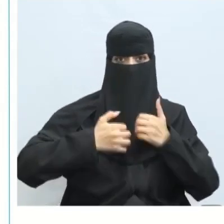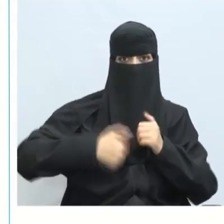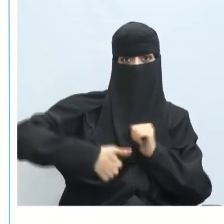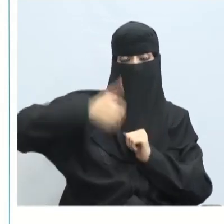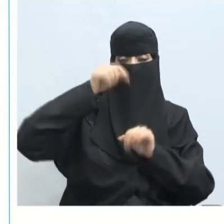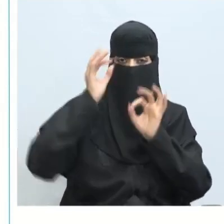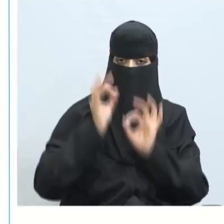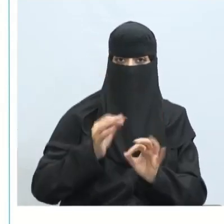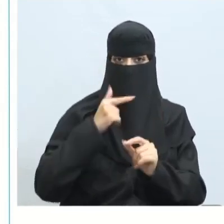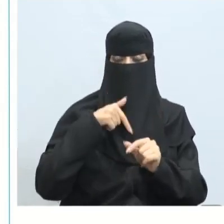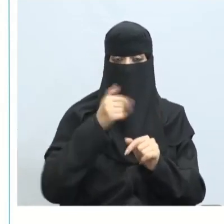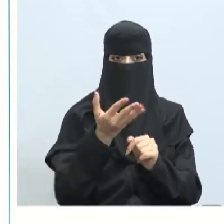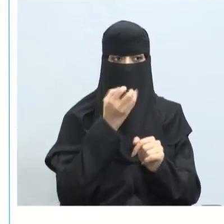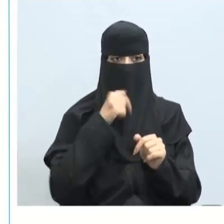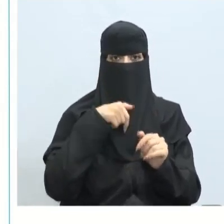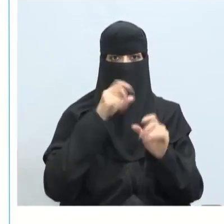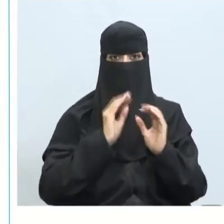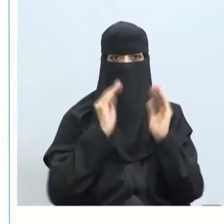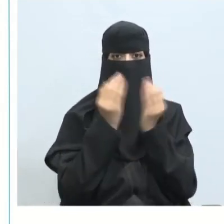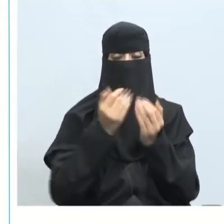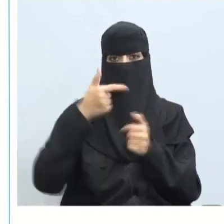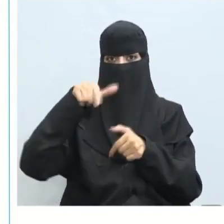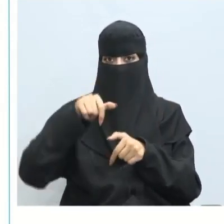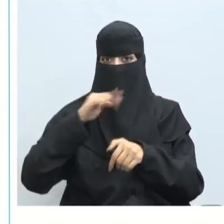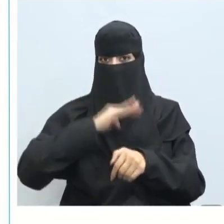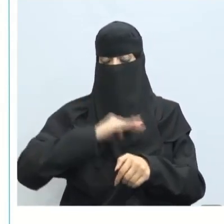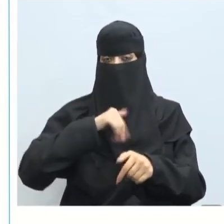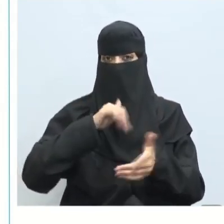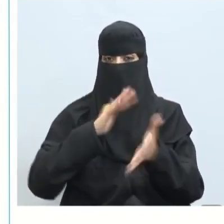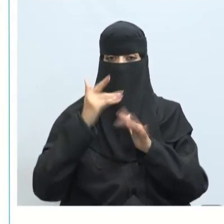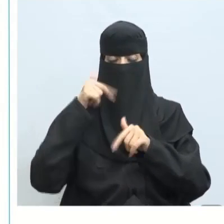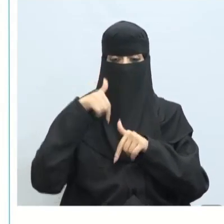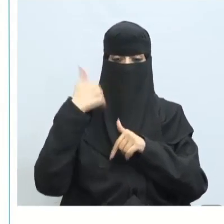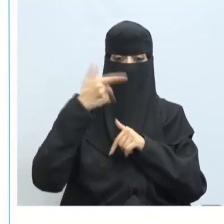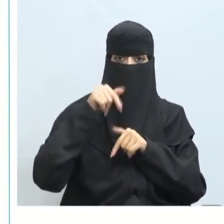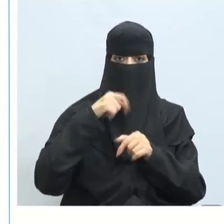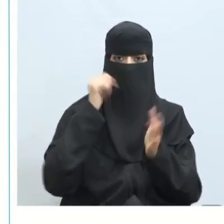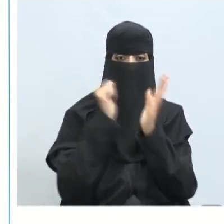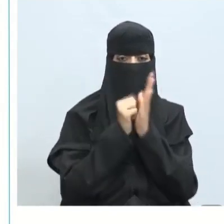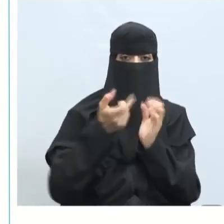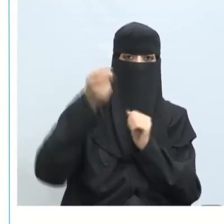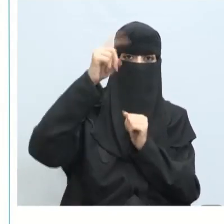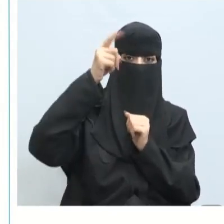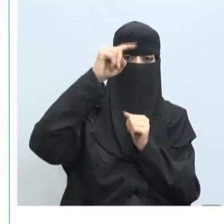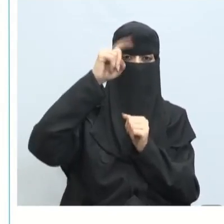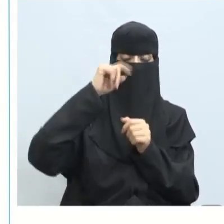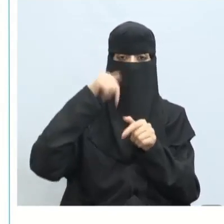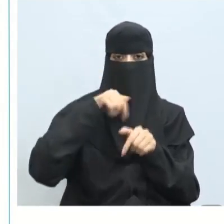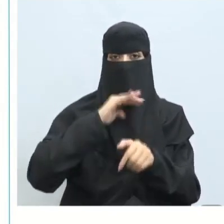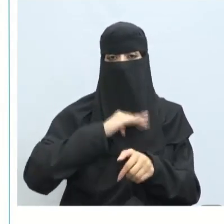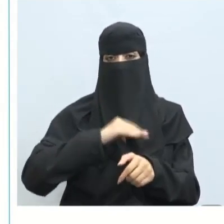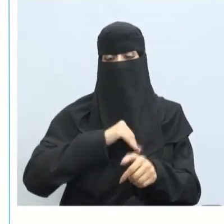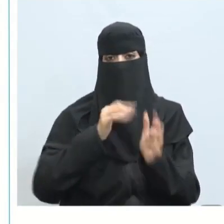بالتأكيد ينم على إدارة صحيحة للضغوط وحينما نجعل الواجبات تتراكم المهام تتراكم